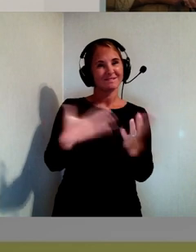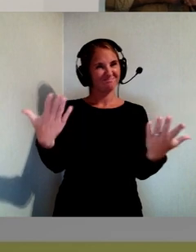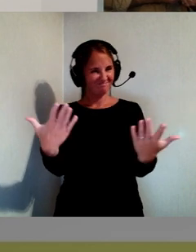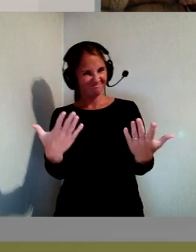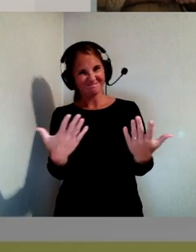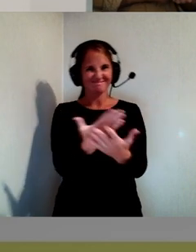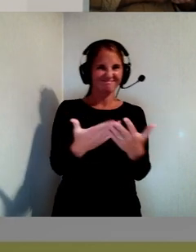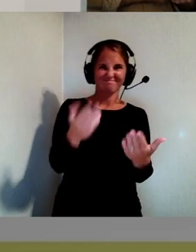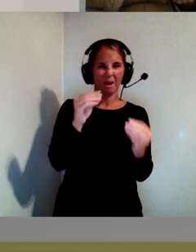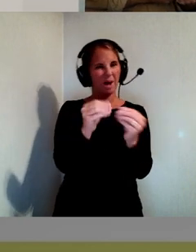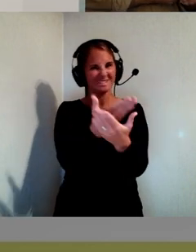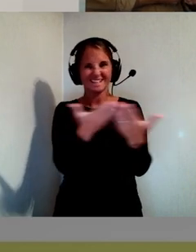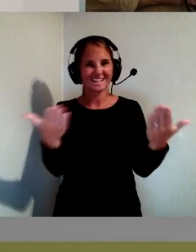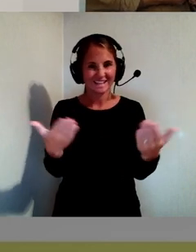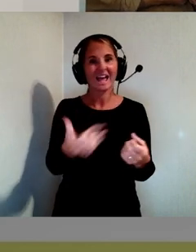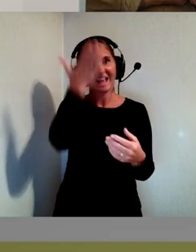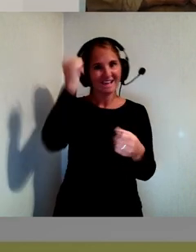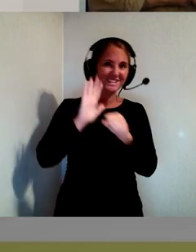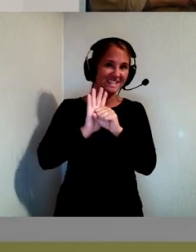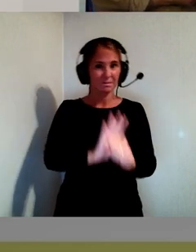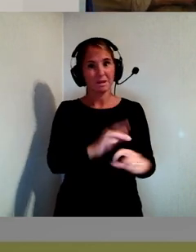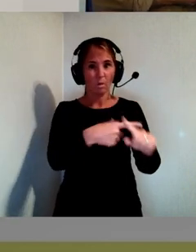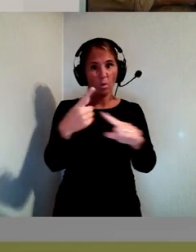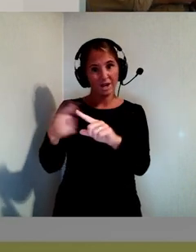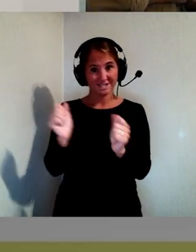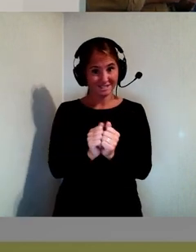beskrivningar som till och med kan vara diskriminerande på olika sätt.